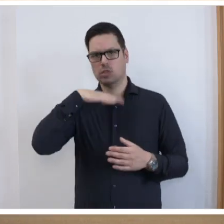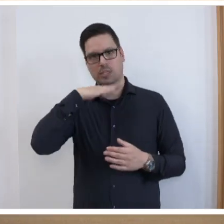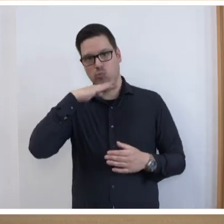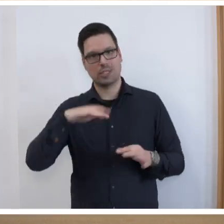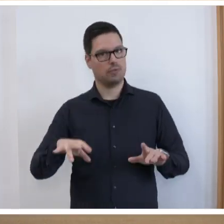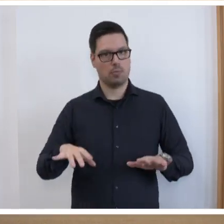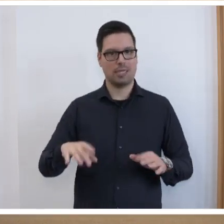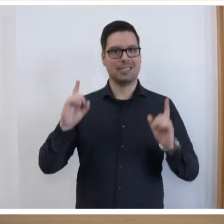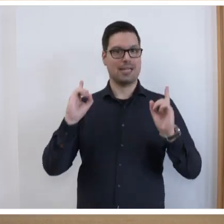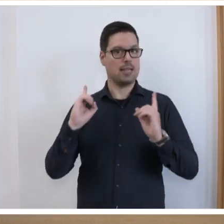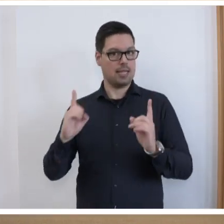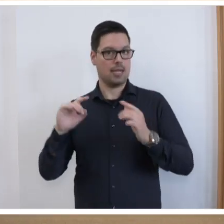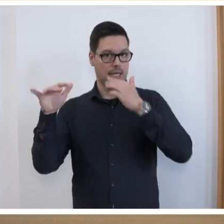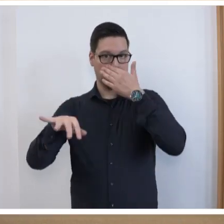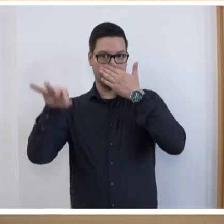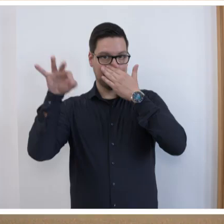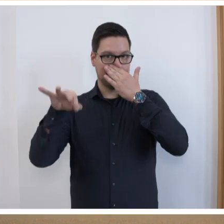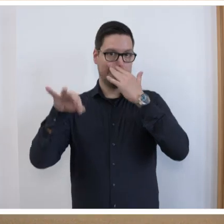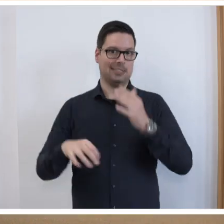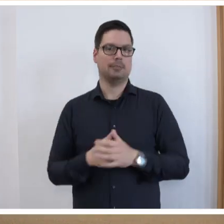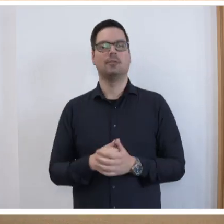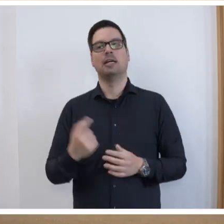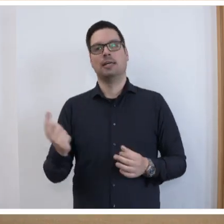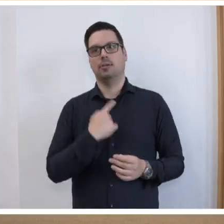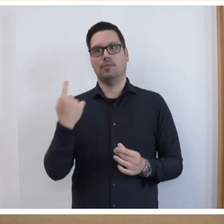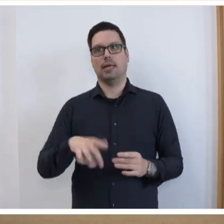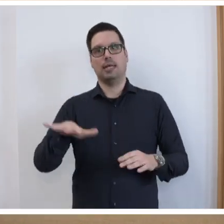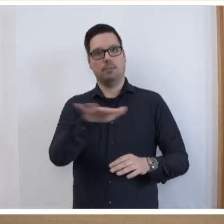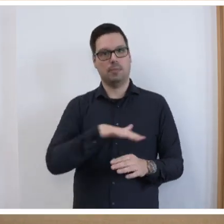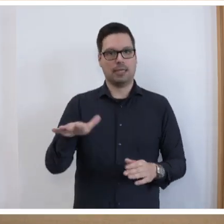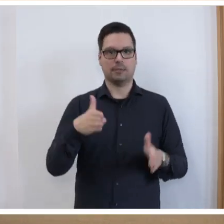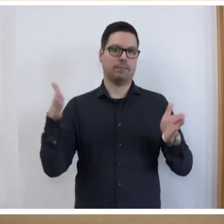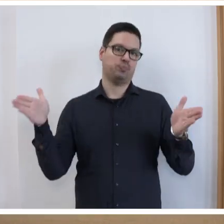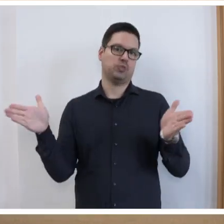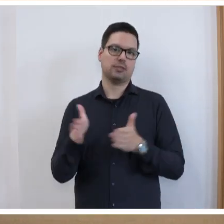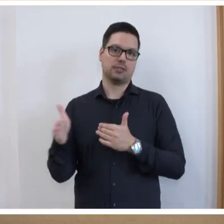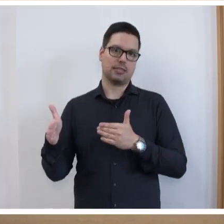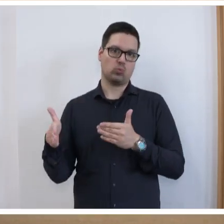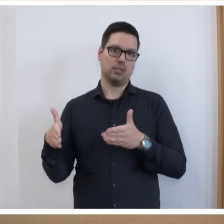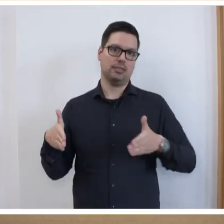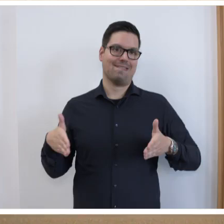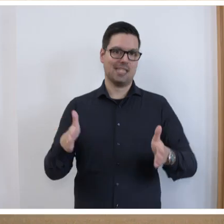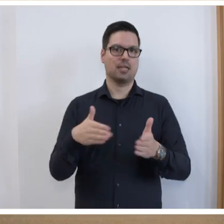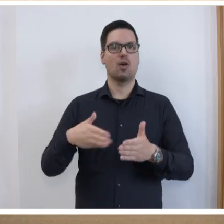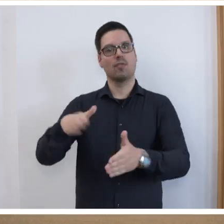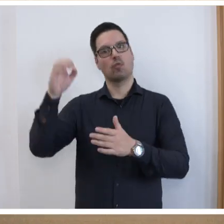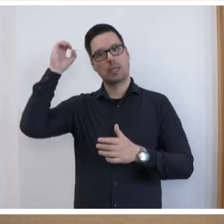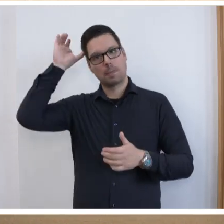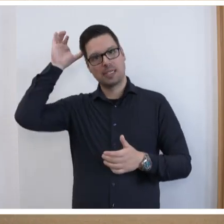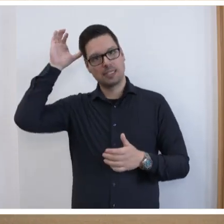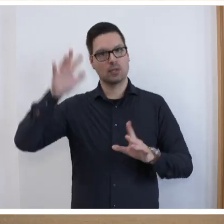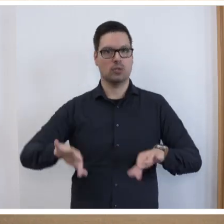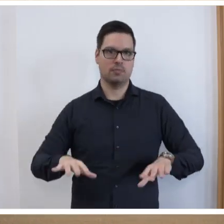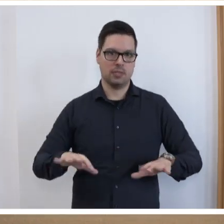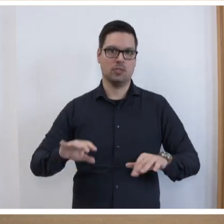Informatiklehrkräfte zu finden sind, haben wir im Land der kurzen Wege Lehrerinnen und Lehrer über die Fortbildung Informatik